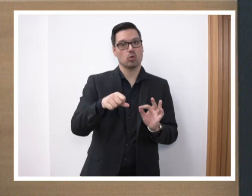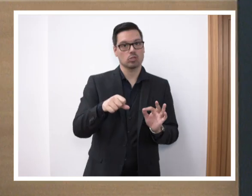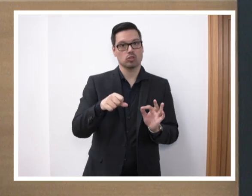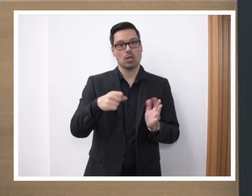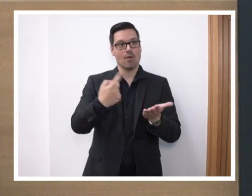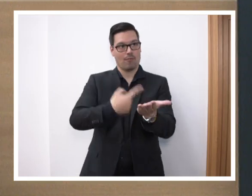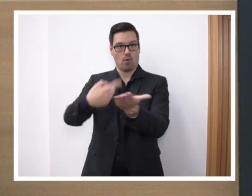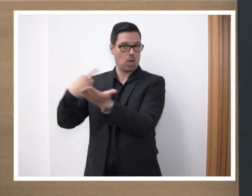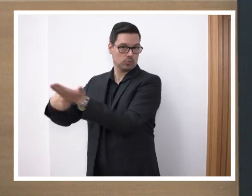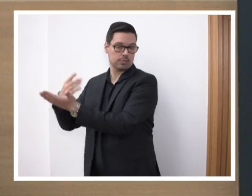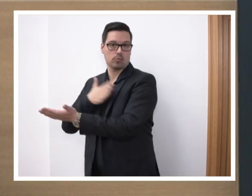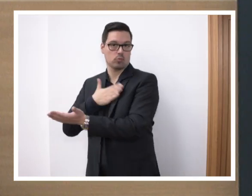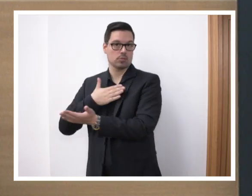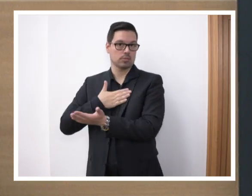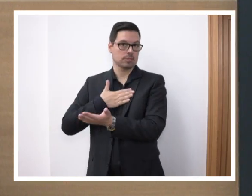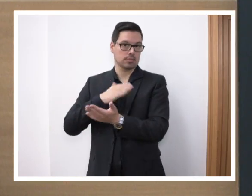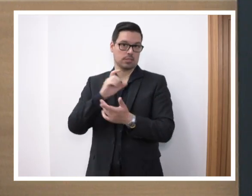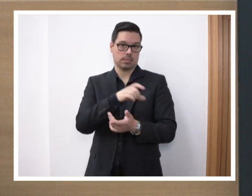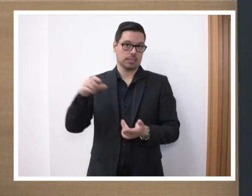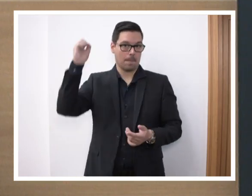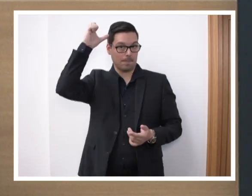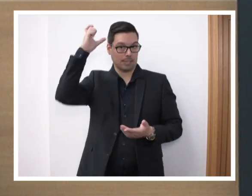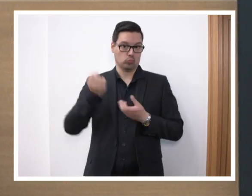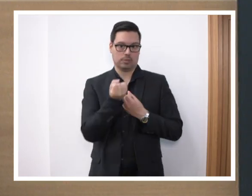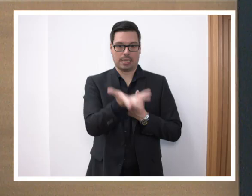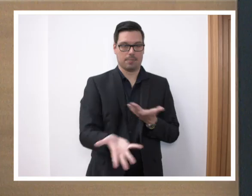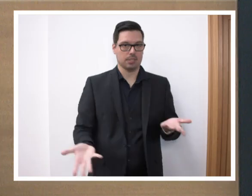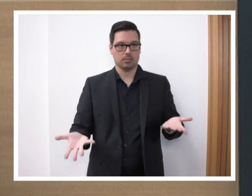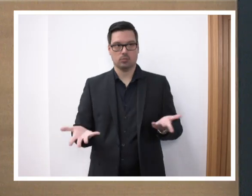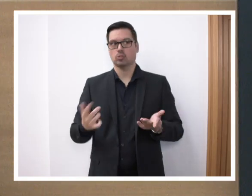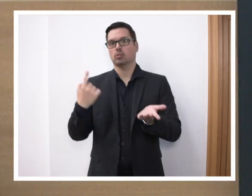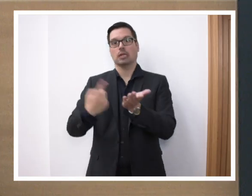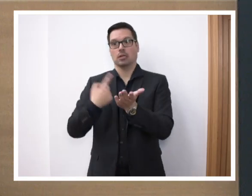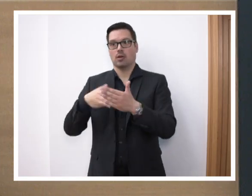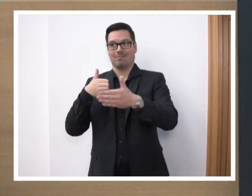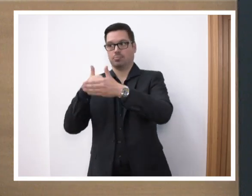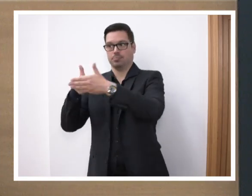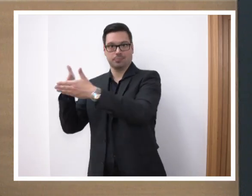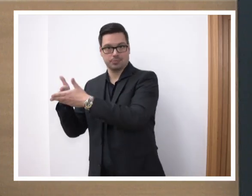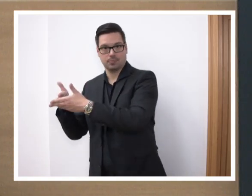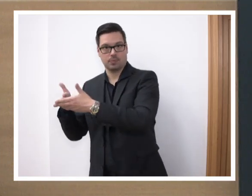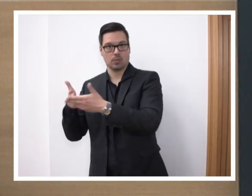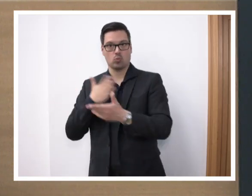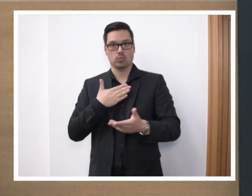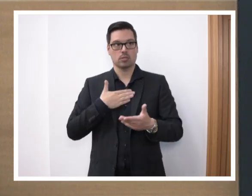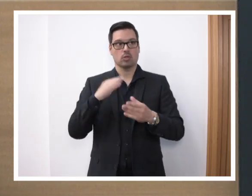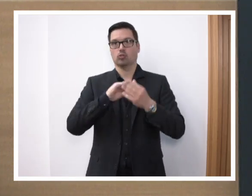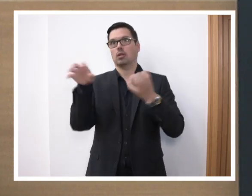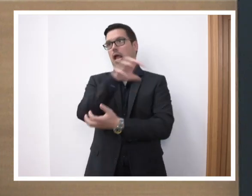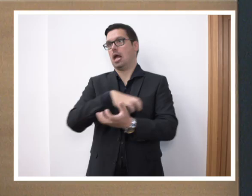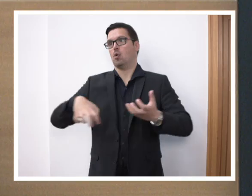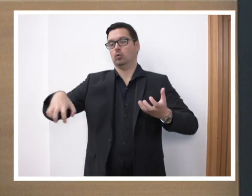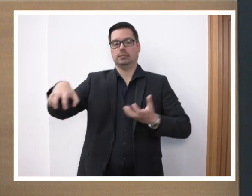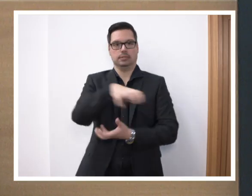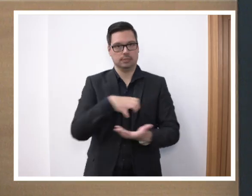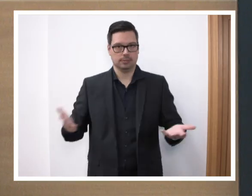für die Bildung unserer Schülerinnen und Schülern zu ermöglichen. Und ohne Auferlegung dieser Hürden durch das Gesetz würde in unserer Schullandschaft Chaos herrschen.